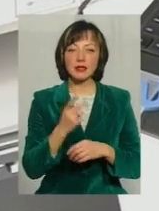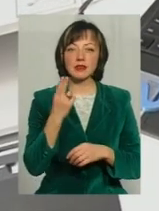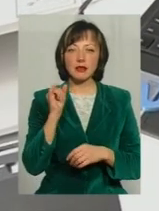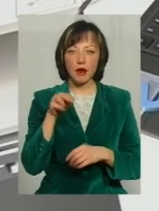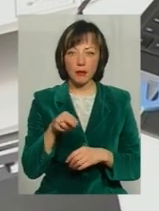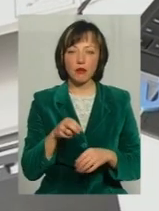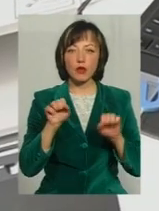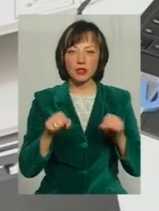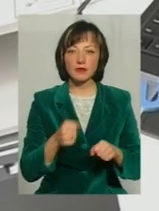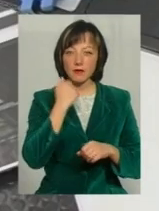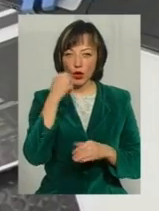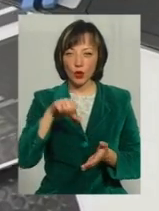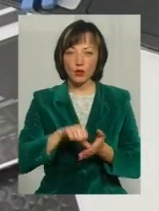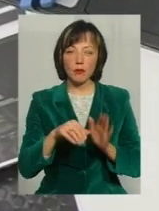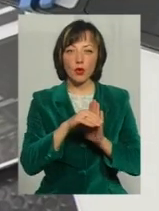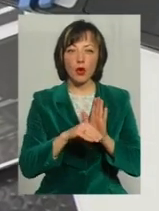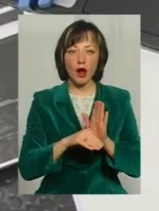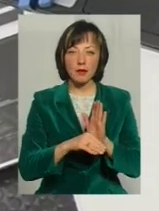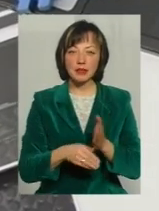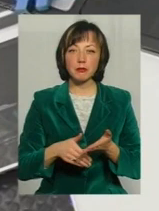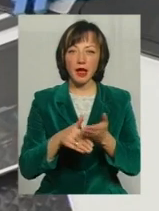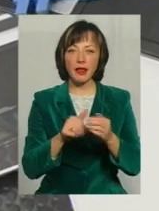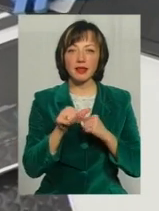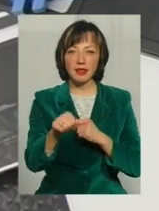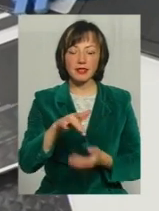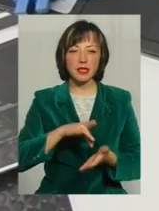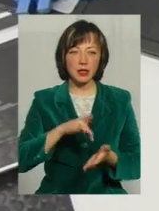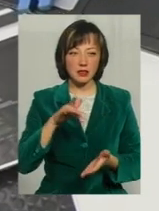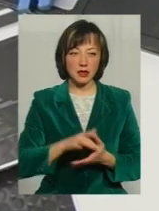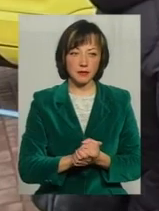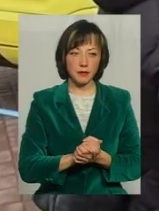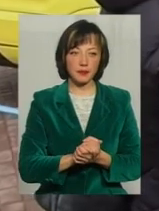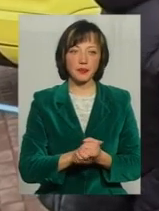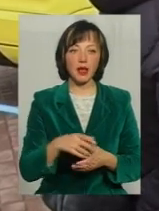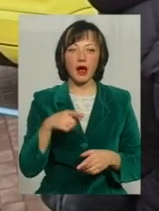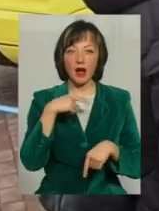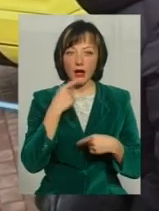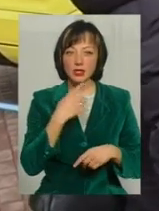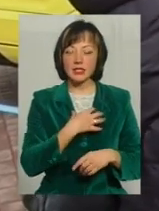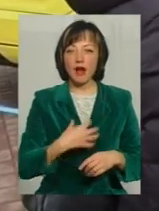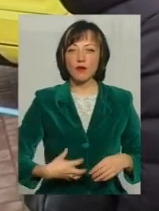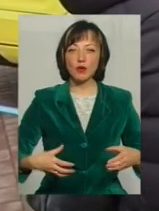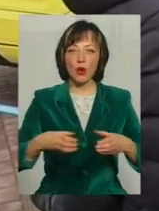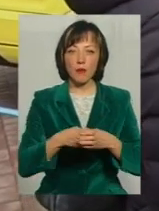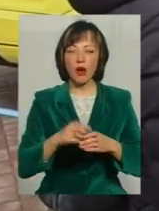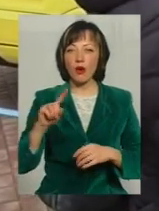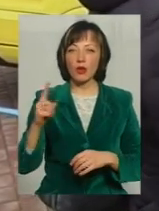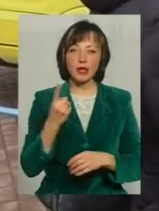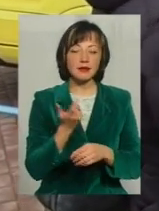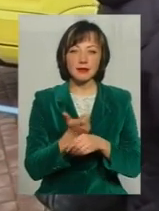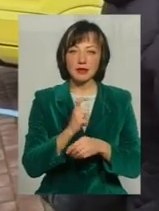можливою завдяки участі у програмі сприяння децентралізації «Юліт» з Європою Її представники кажуть, Славутська громада – одна з